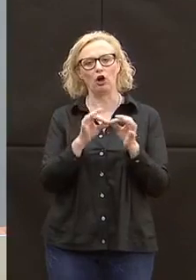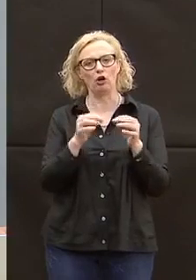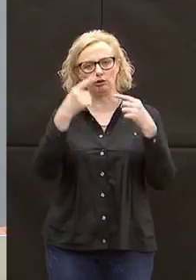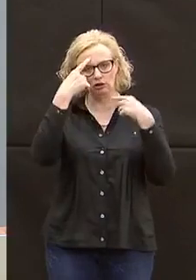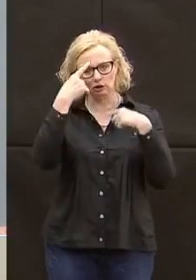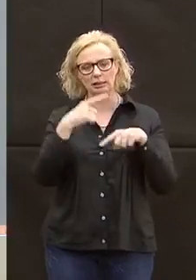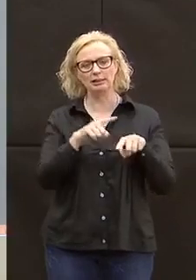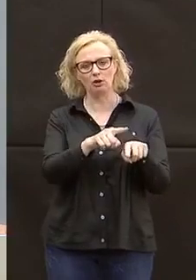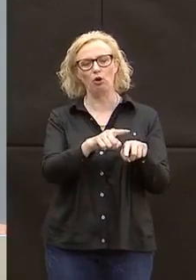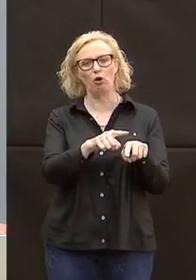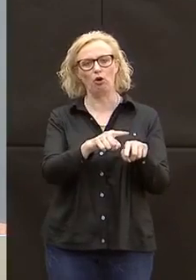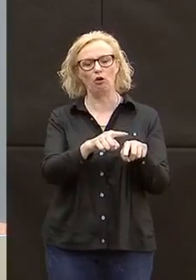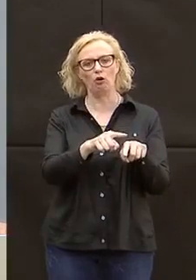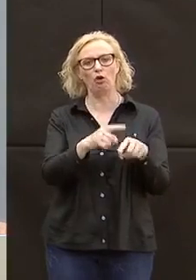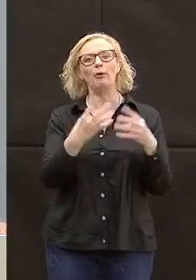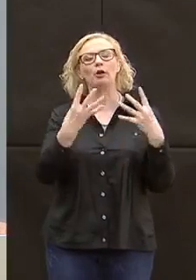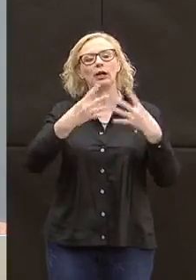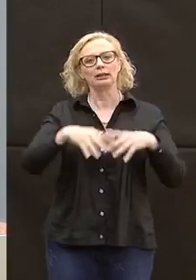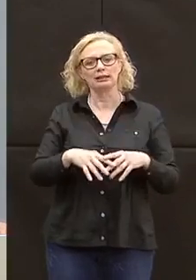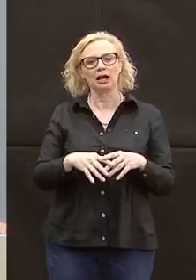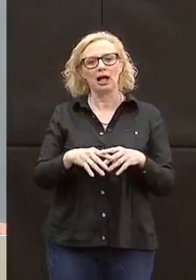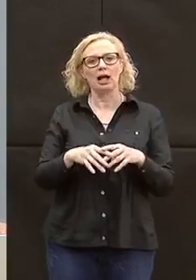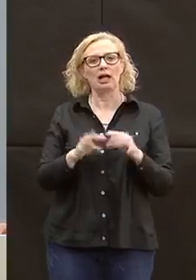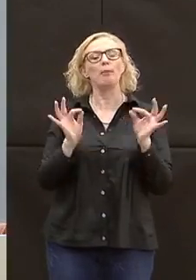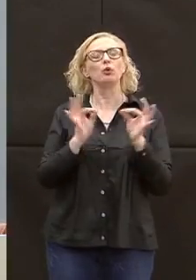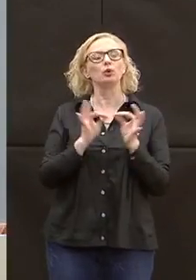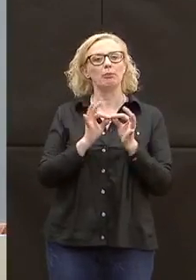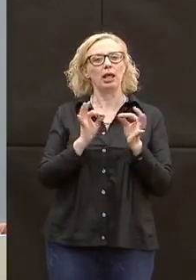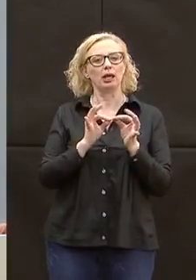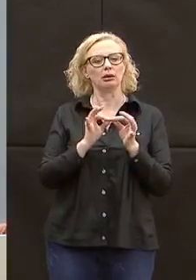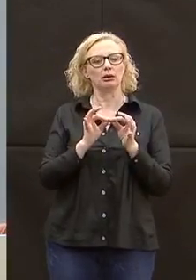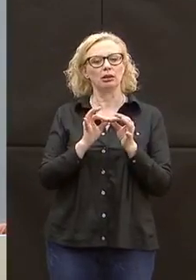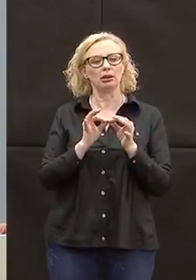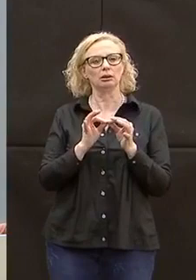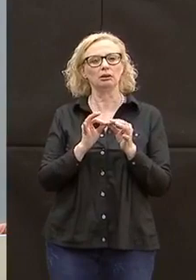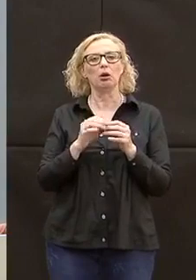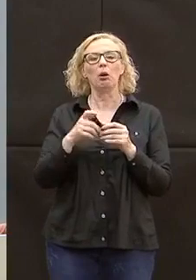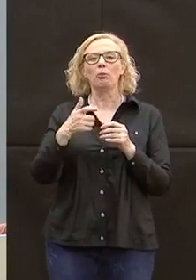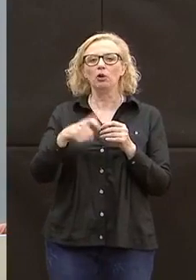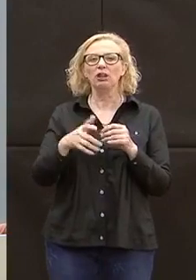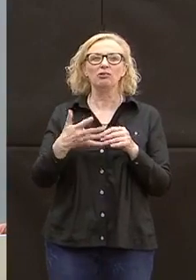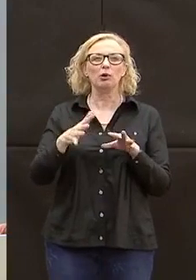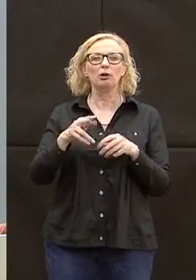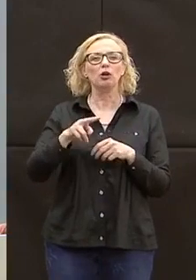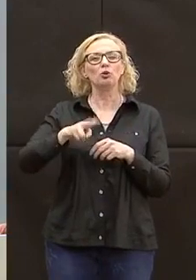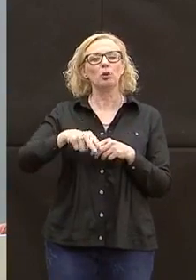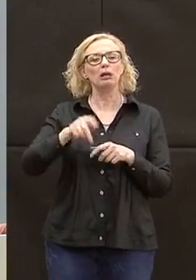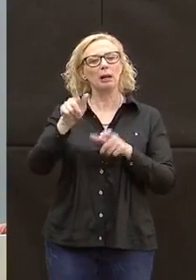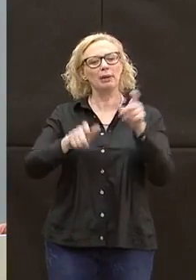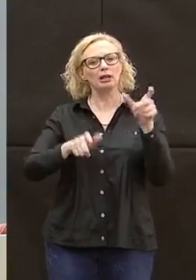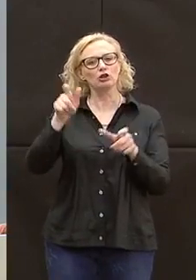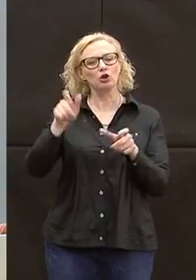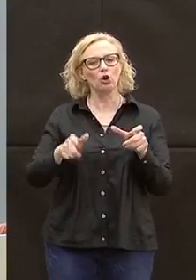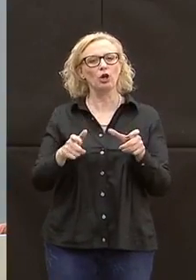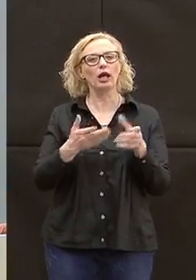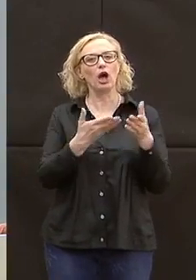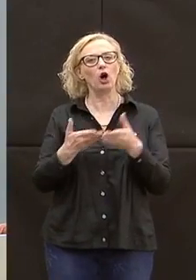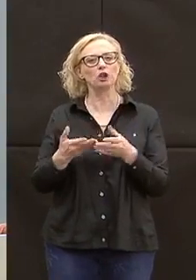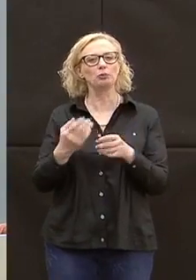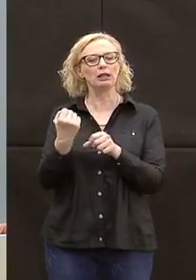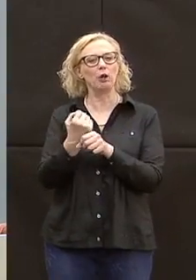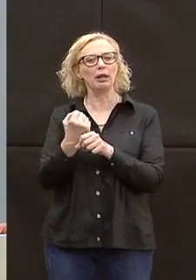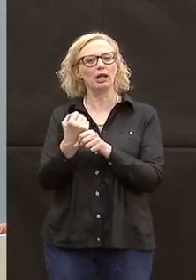'organizzazione degli appuntamenti, proprio perché abbiamo più o meno 2000 persone tra ospiti e